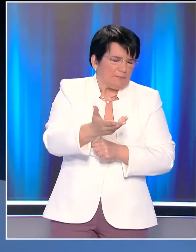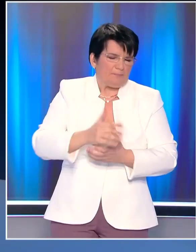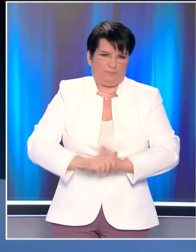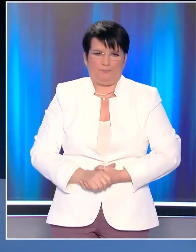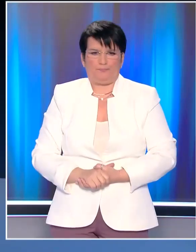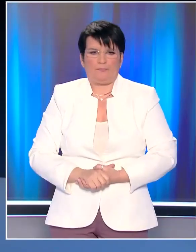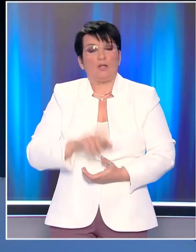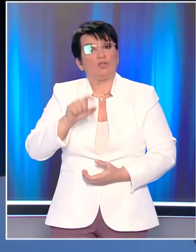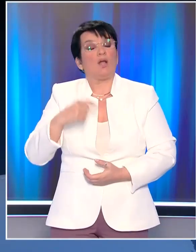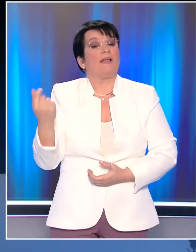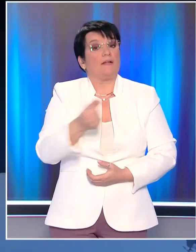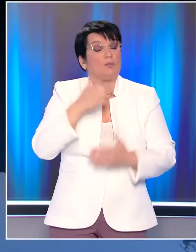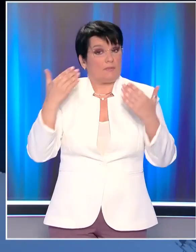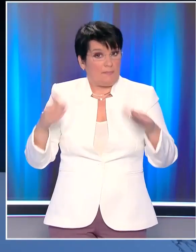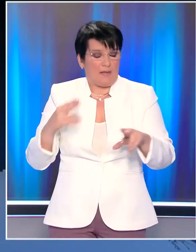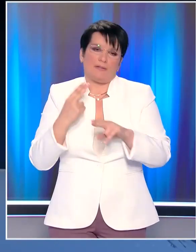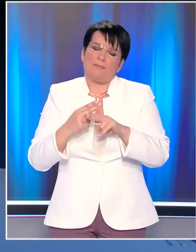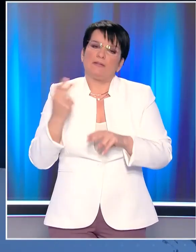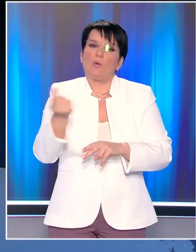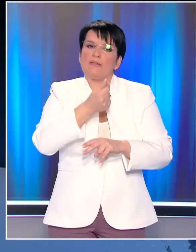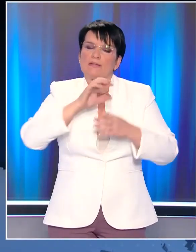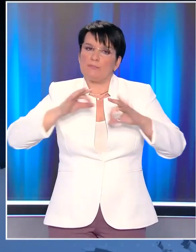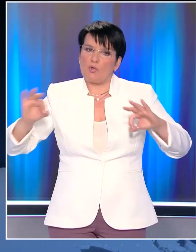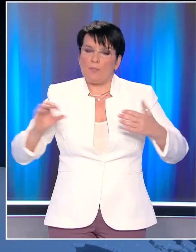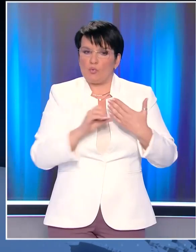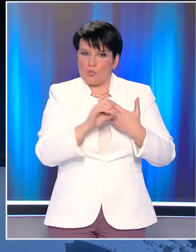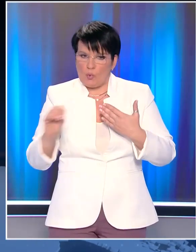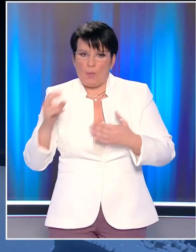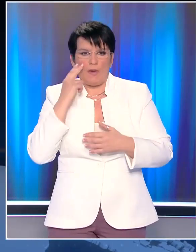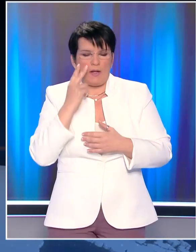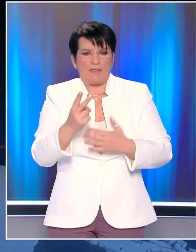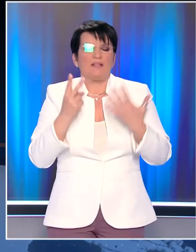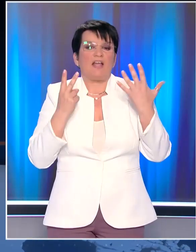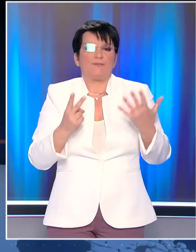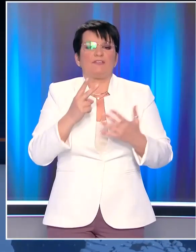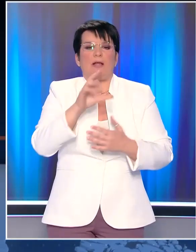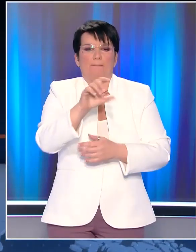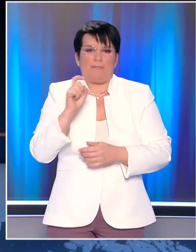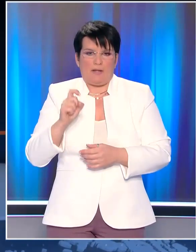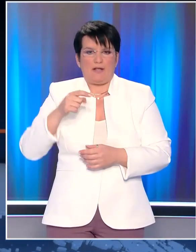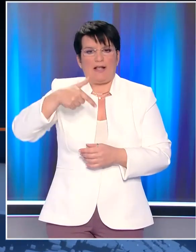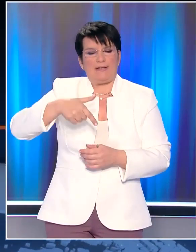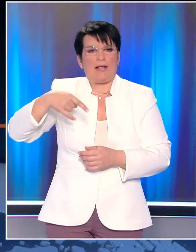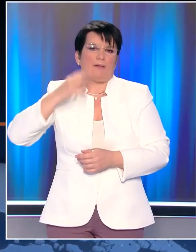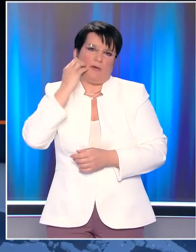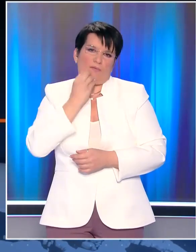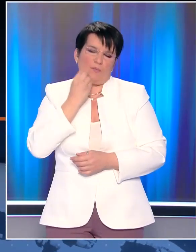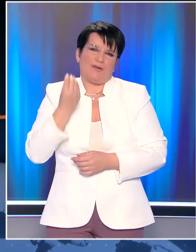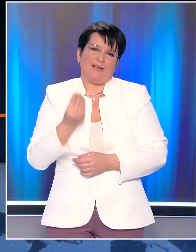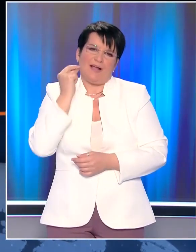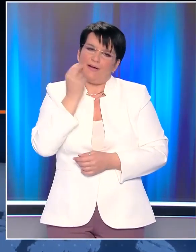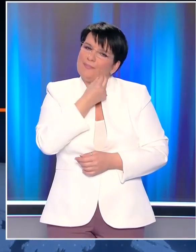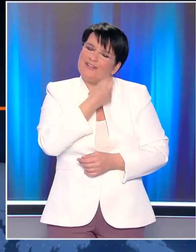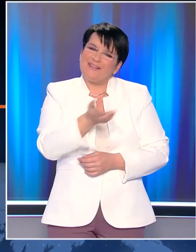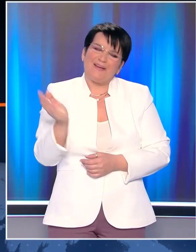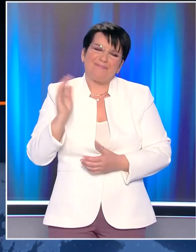Και στο σημείο αυτό το δελτίο μας ολοκληρώθηκε όλη η επικαιρότητα αναλυτικά στο κεντρικό δελτίο ηττήσεων του Όπεν στις 7 παρα 10 με το Γιάννη Παπαδόπουλο.